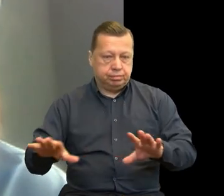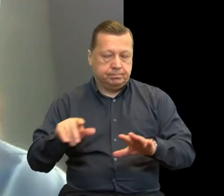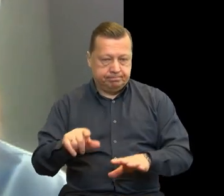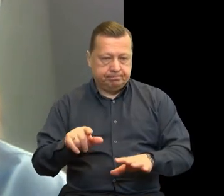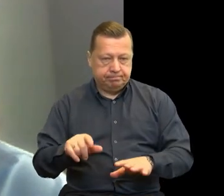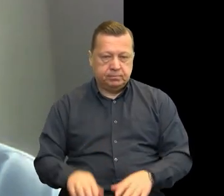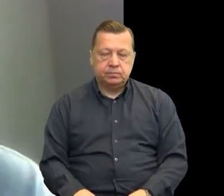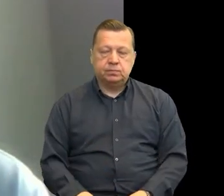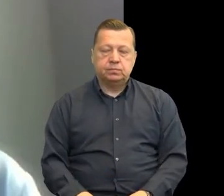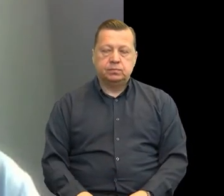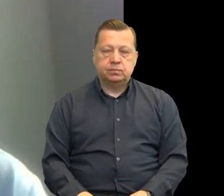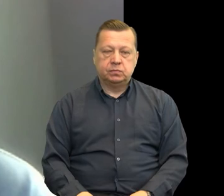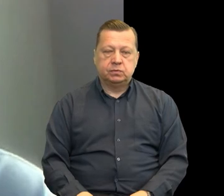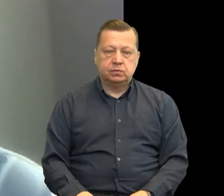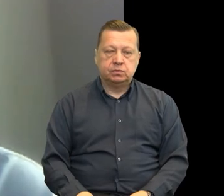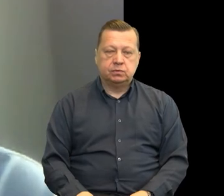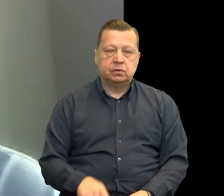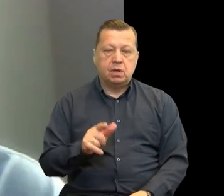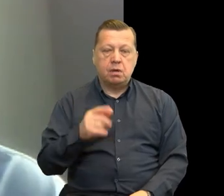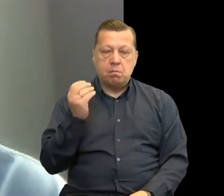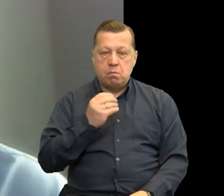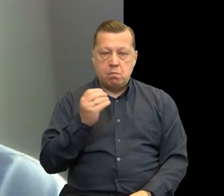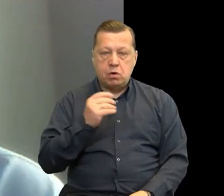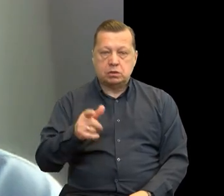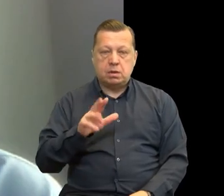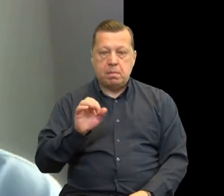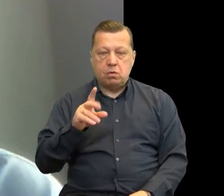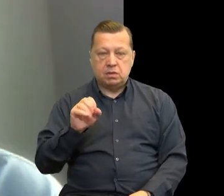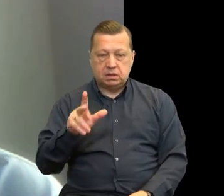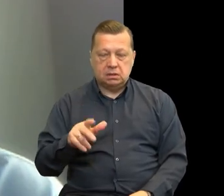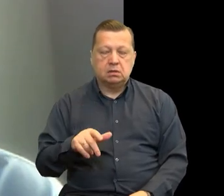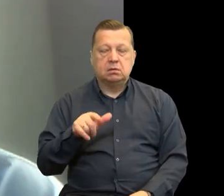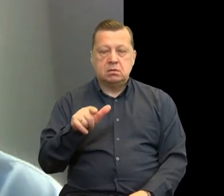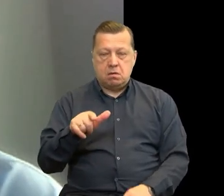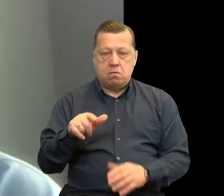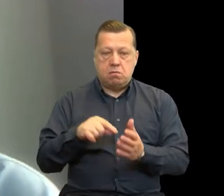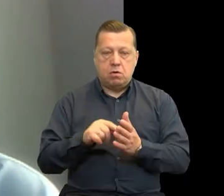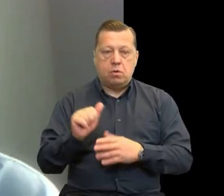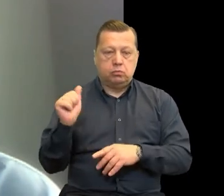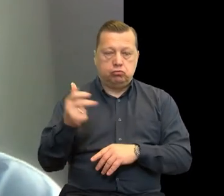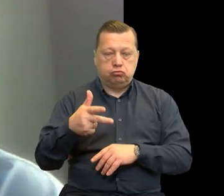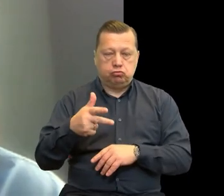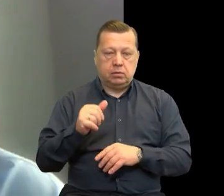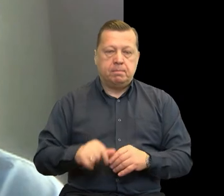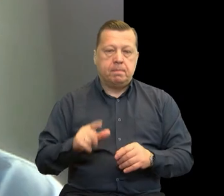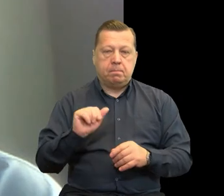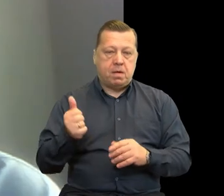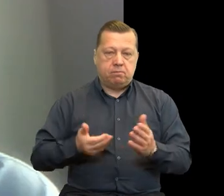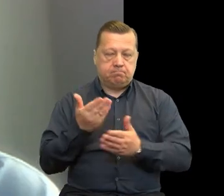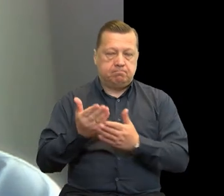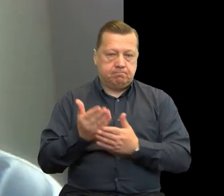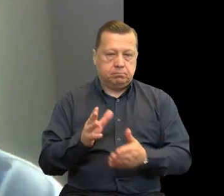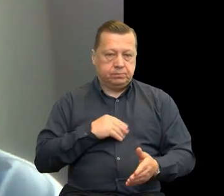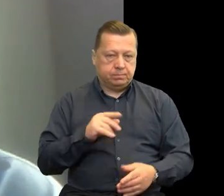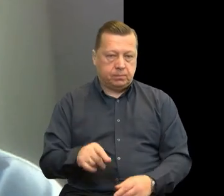jeżeli chodzi o program Interreg Region Morza Bałtyckiego, trzy pierwsze priorytety otwarte będą w pierwszym naborze dla projektów. Jeśli